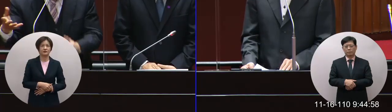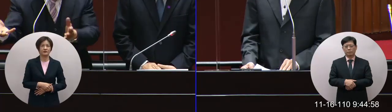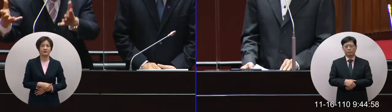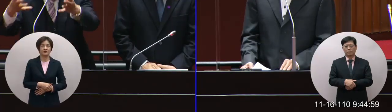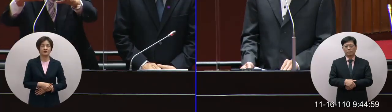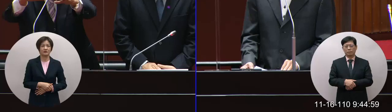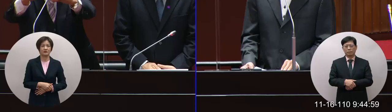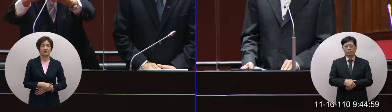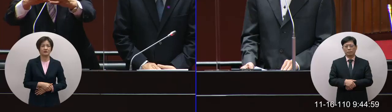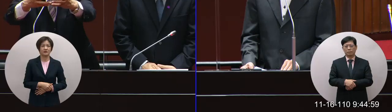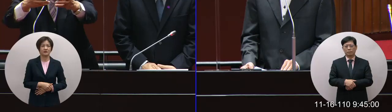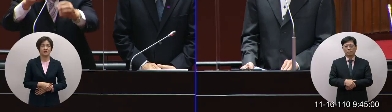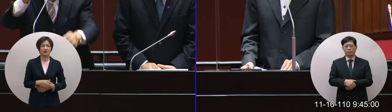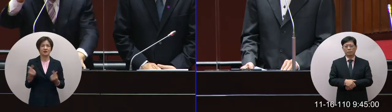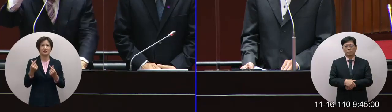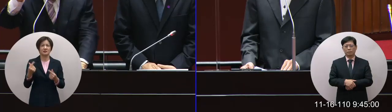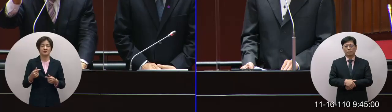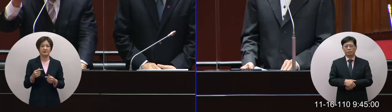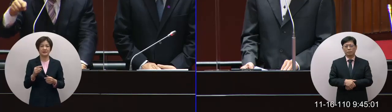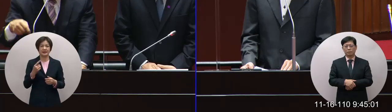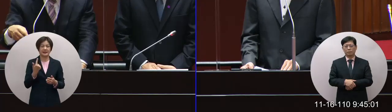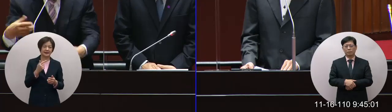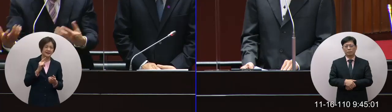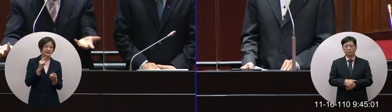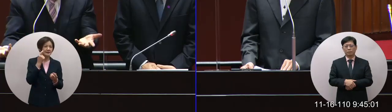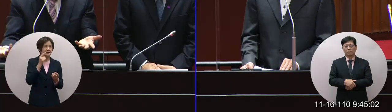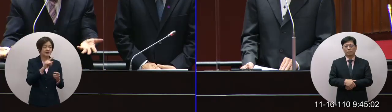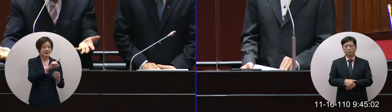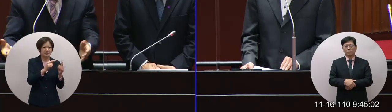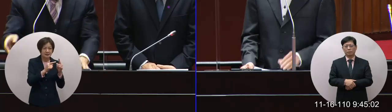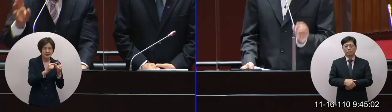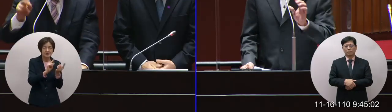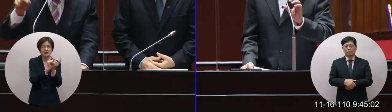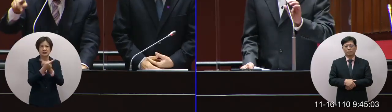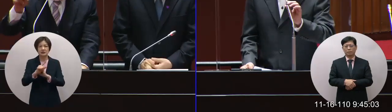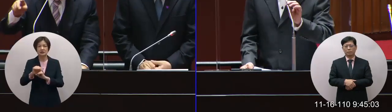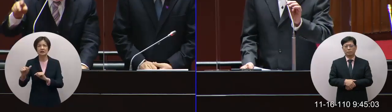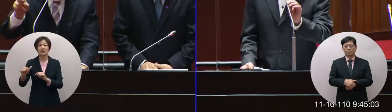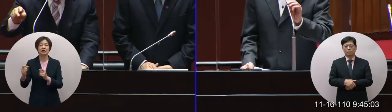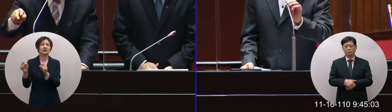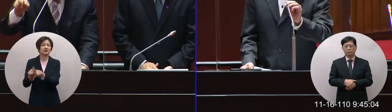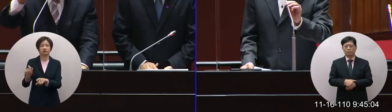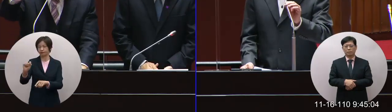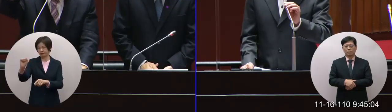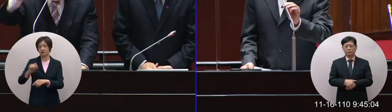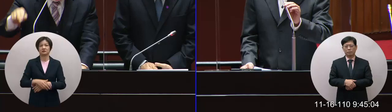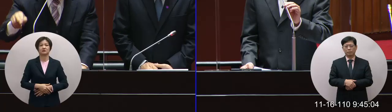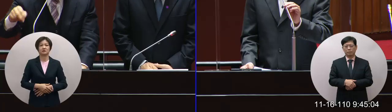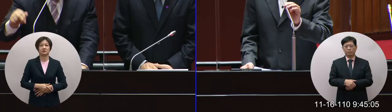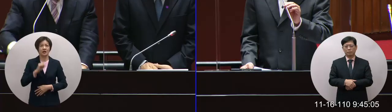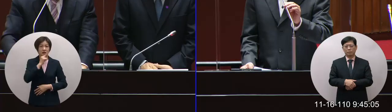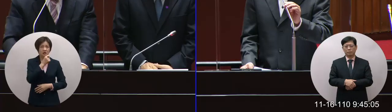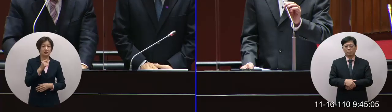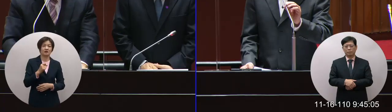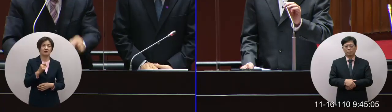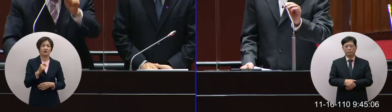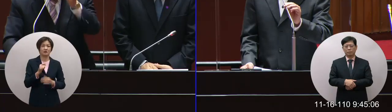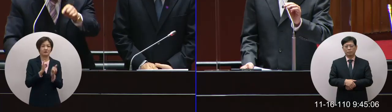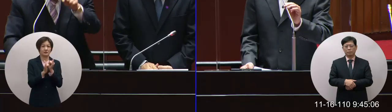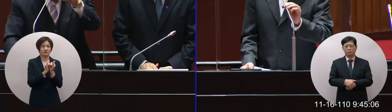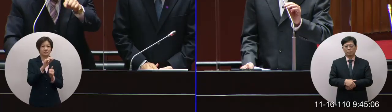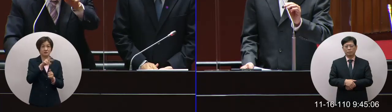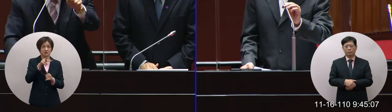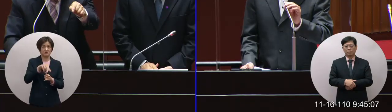什麼一個物物品的物好像是物這是兩千三百萬活生生的人